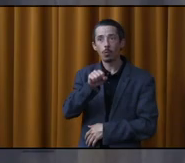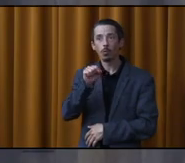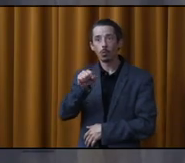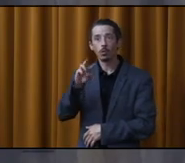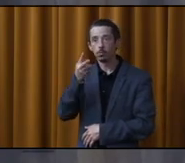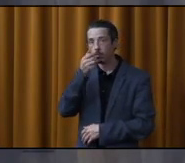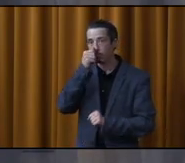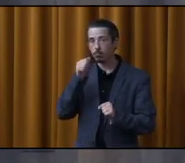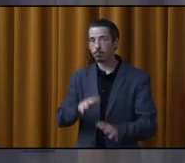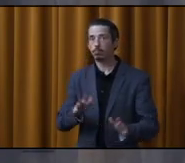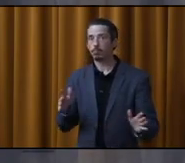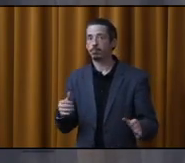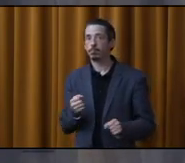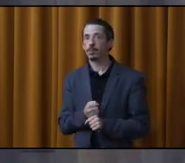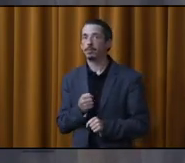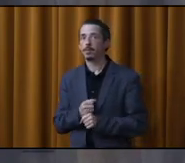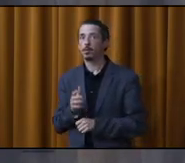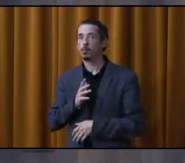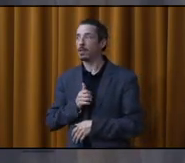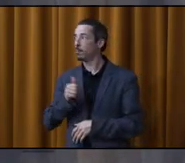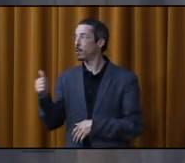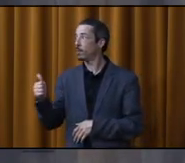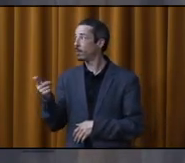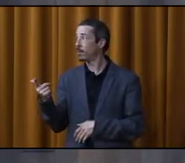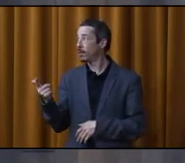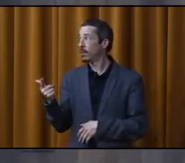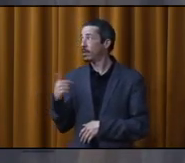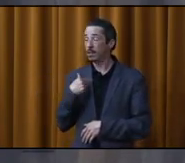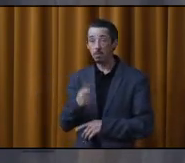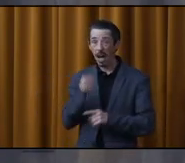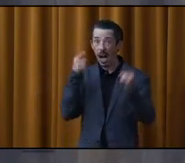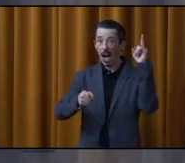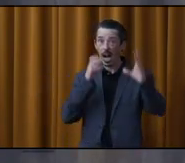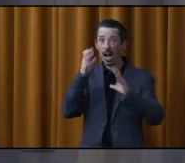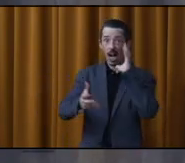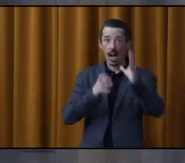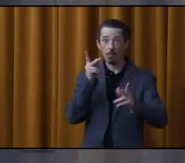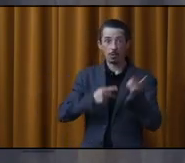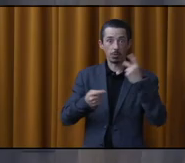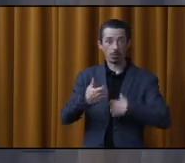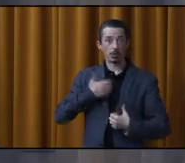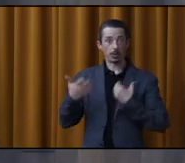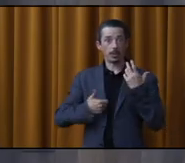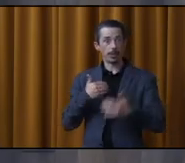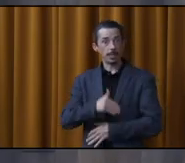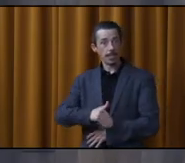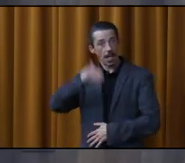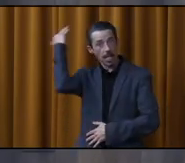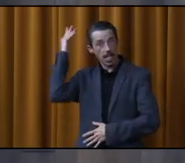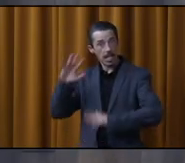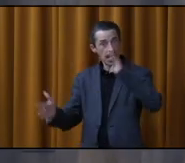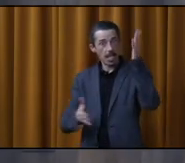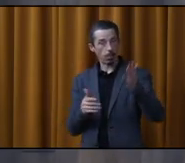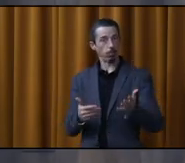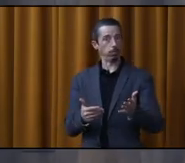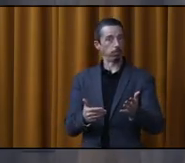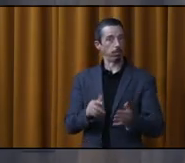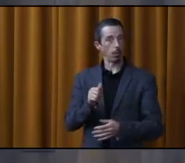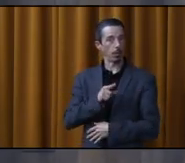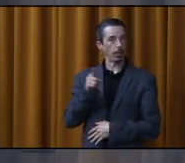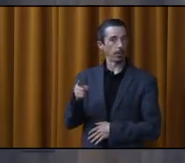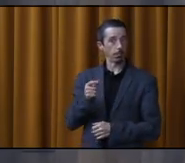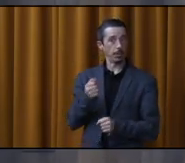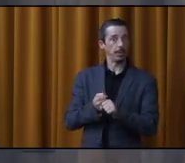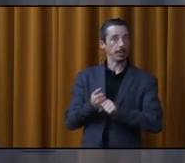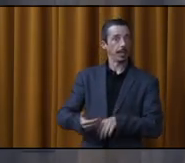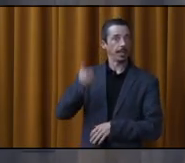de faire le travail que madame, a fait. Je me faisais arracher la tête par des gens qui étaient exaspérés, puis à le gardeur, ça fait plus de